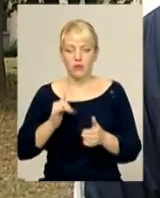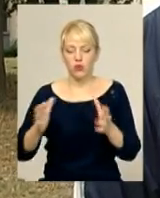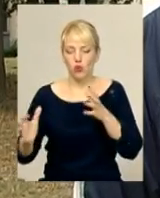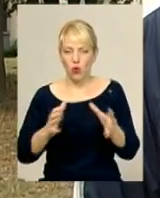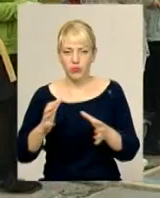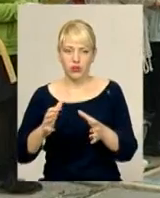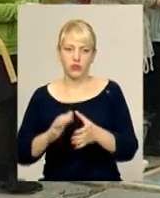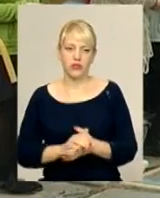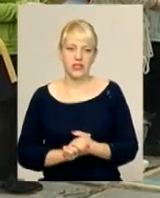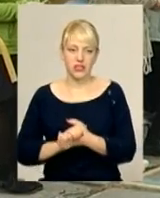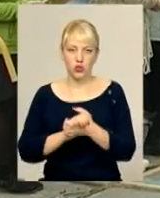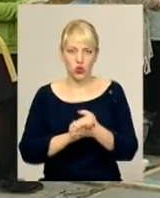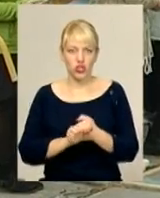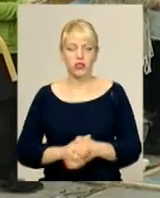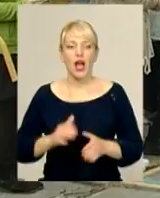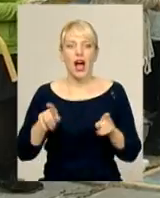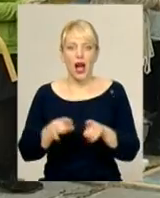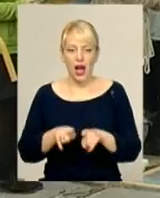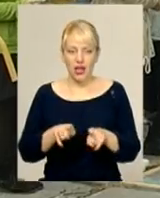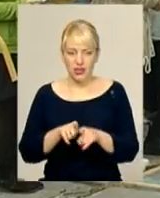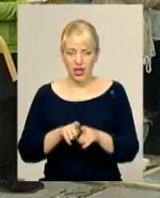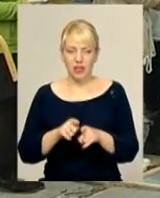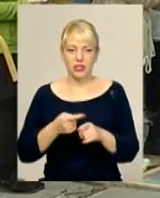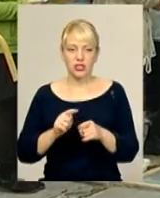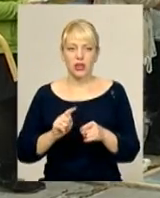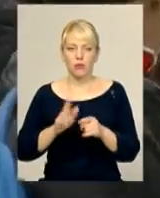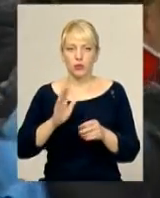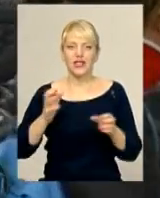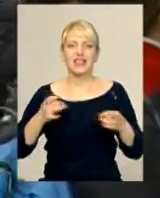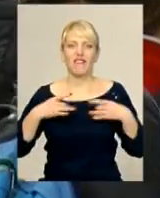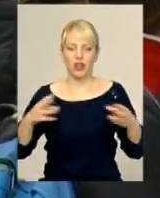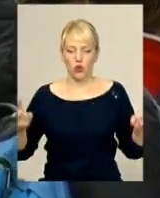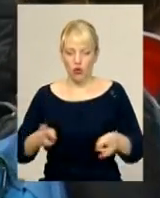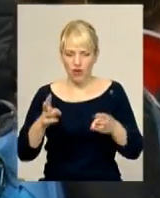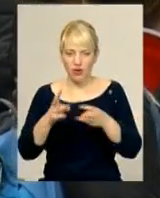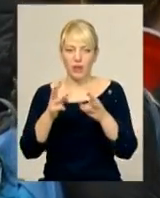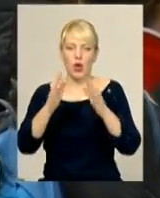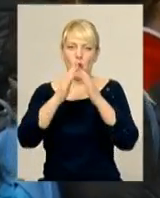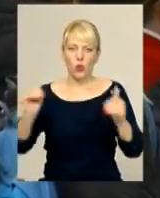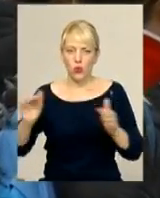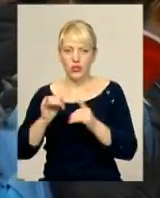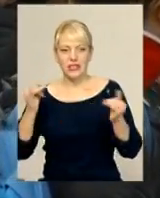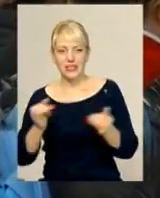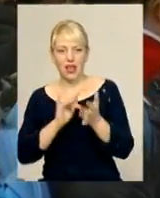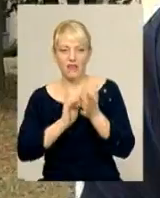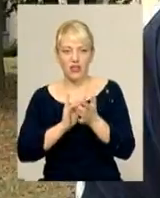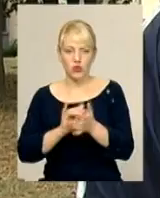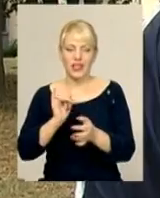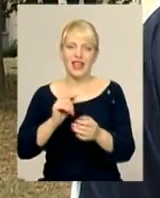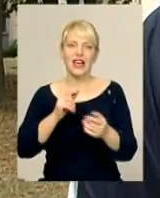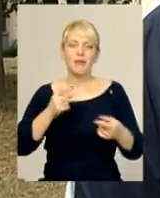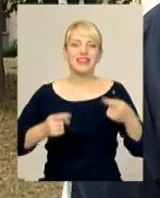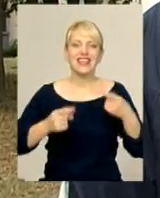дружиною «Соколи». А також запалювання святкової ватри, розгортання куренів, цікаві екскурсії та дискусії. Ми